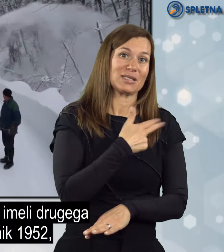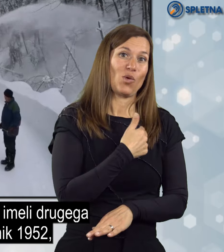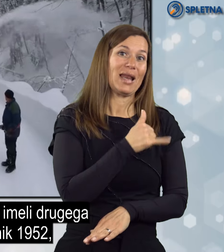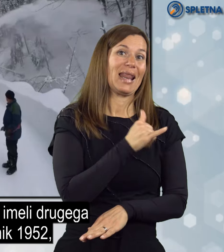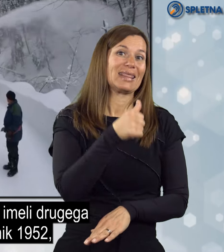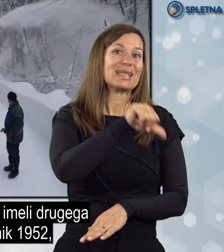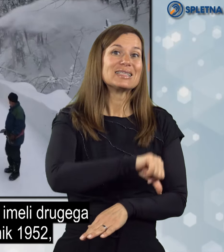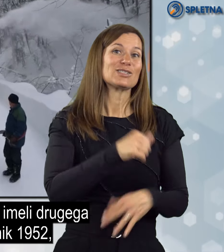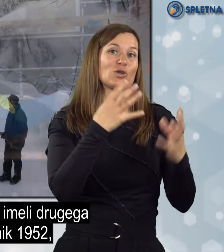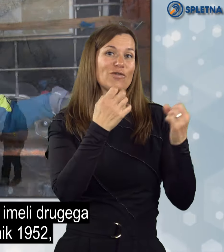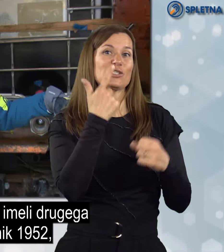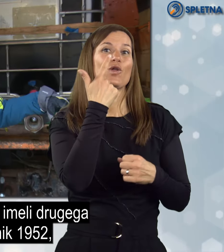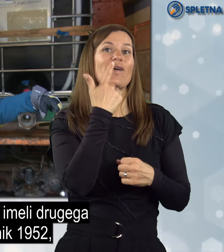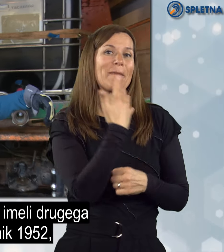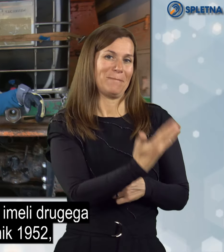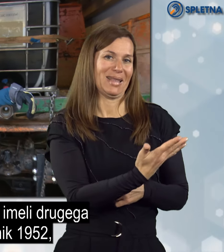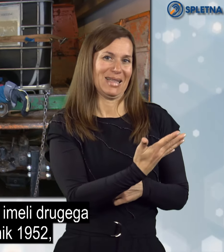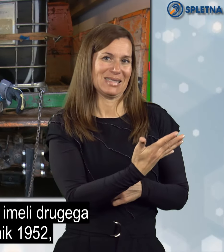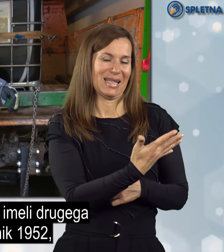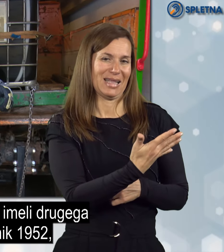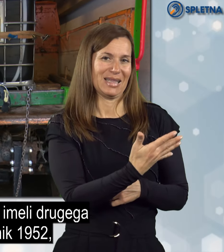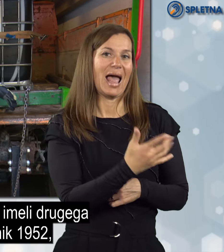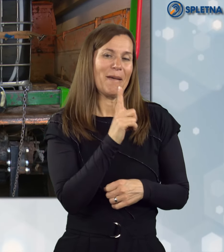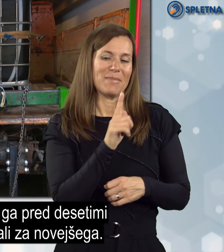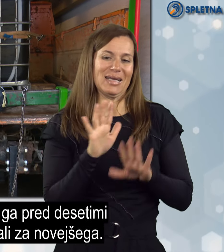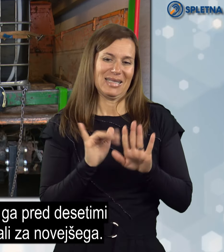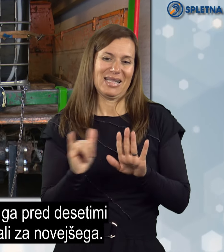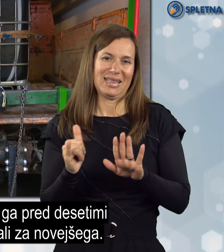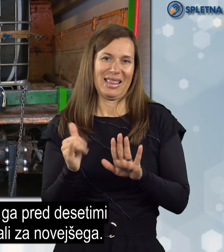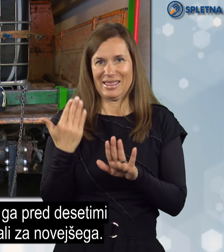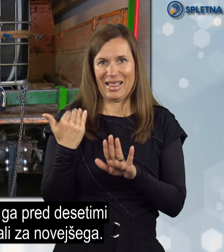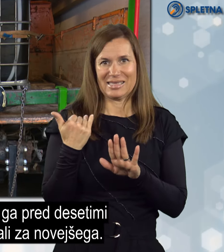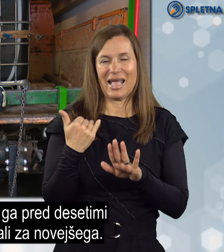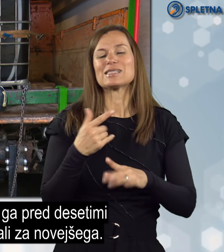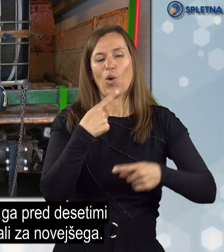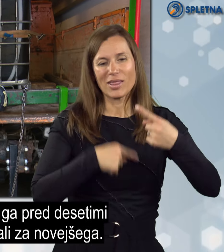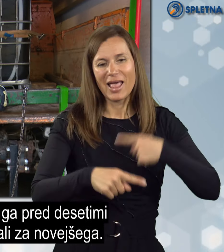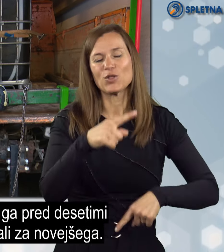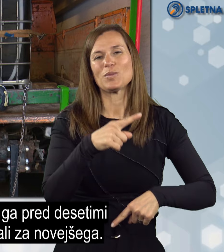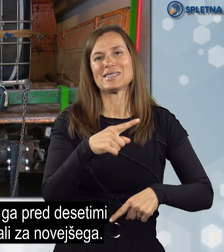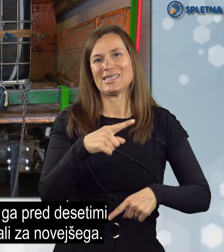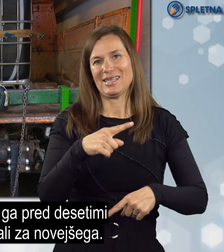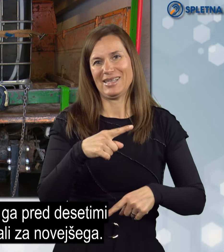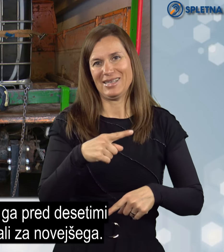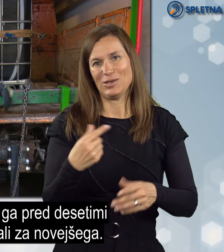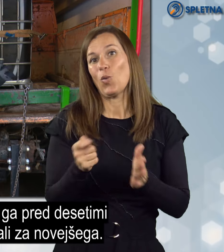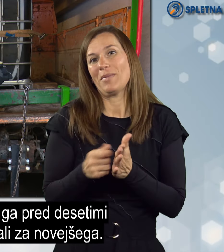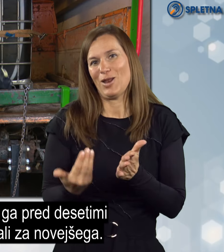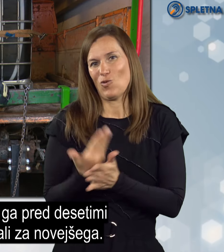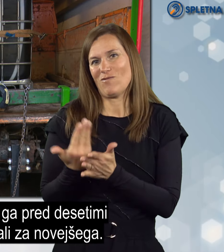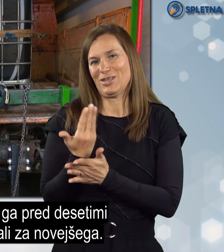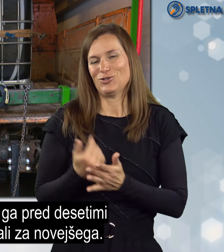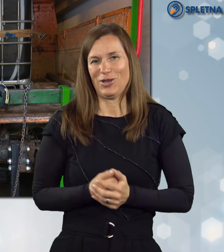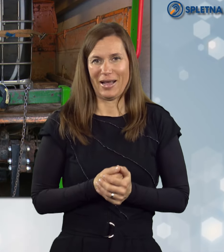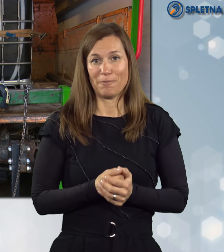let, prej smo pa imeli letnik 1952, prvega unimoga, ampak smo ga deset let nazaj nekakle nadomestili z